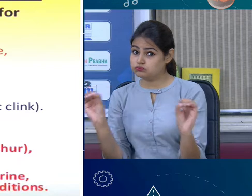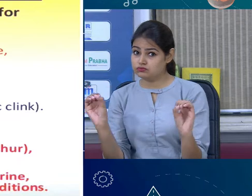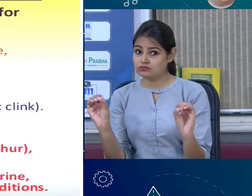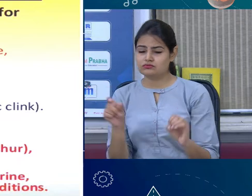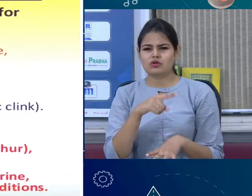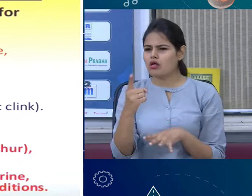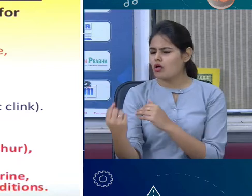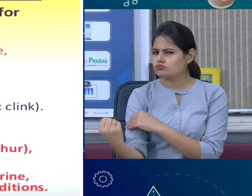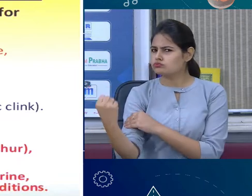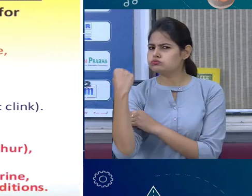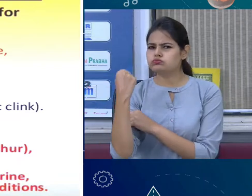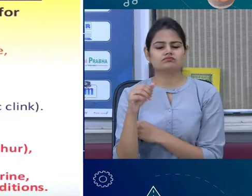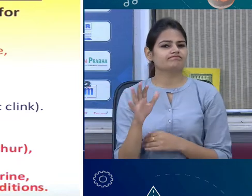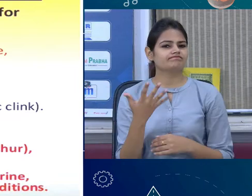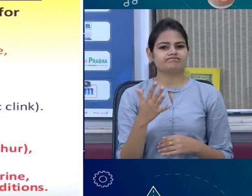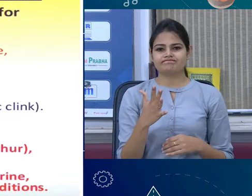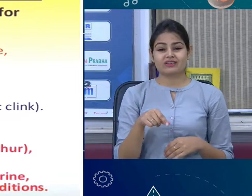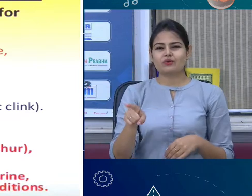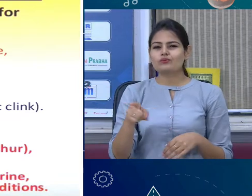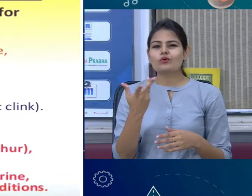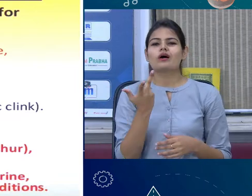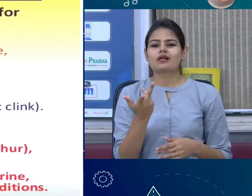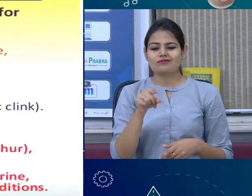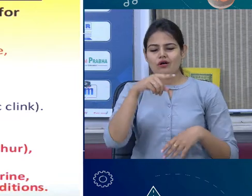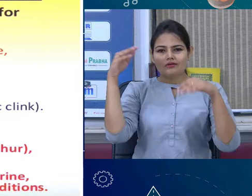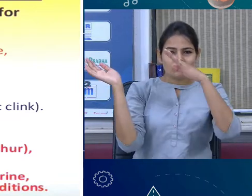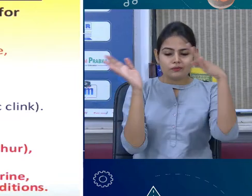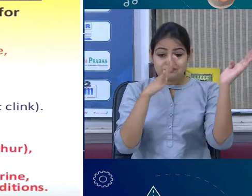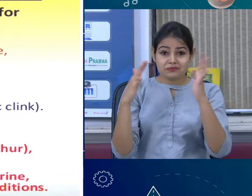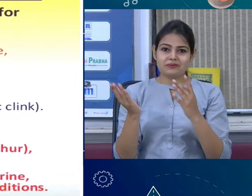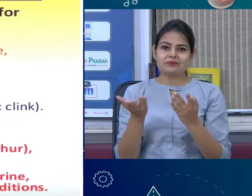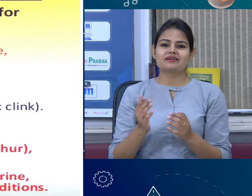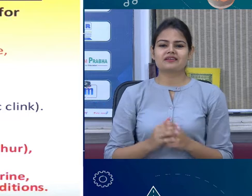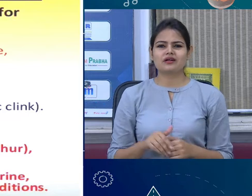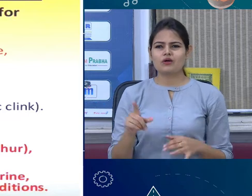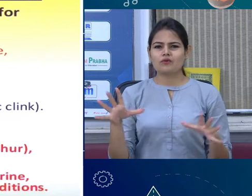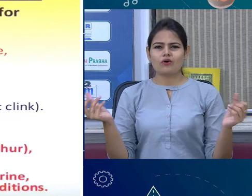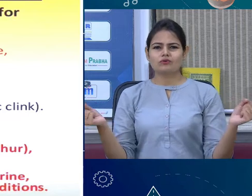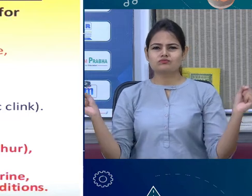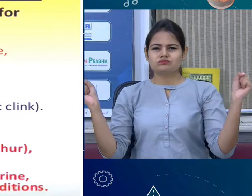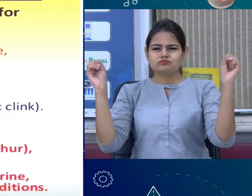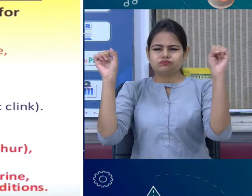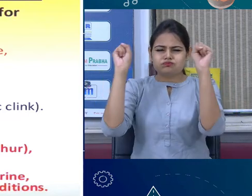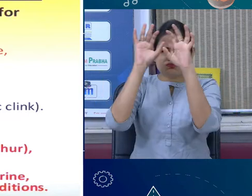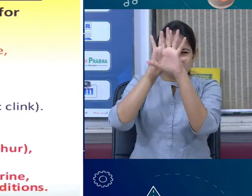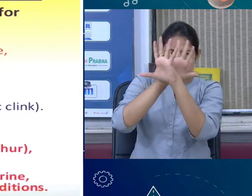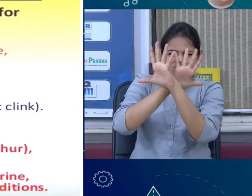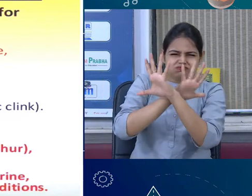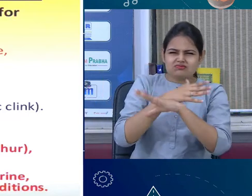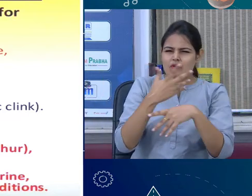because most of them are in gaseous form you find they are lusterless, they are dull there is no